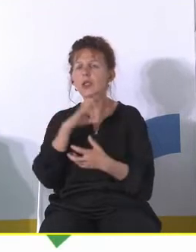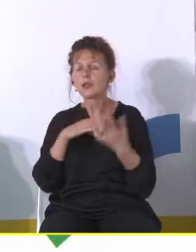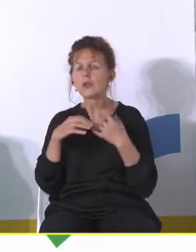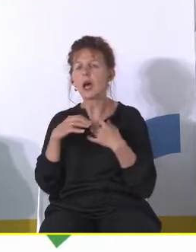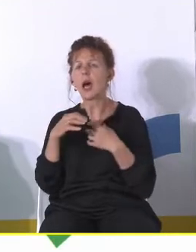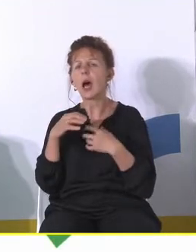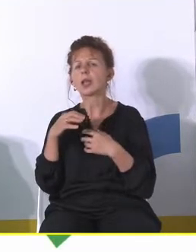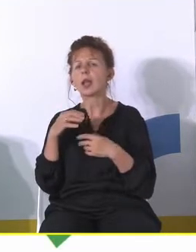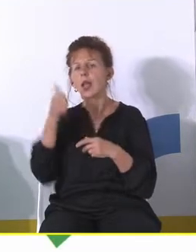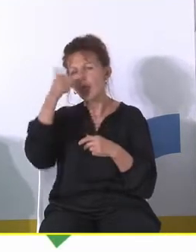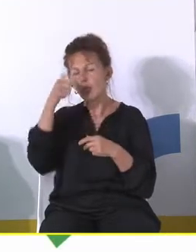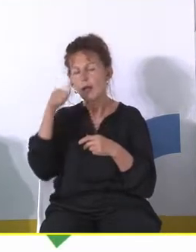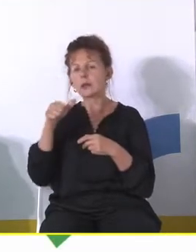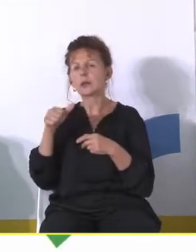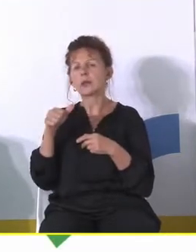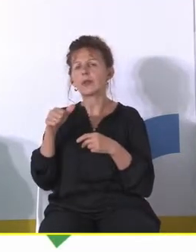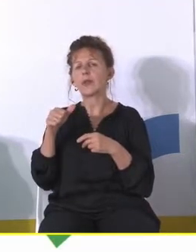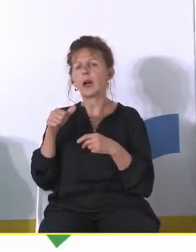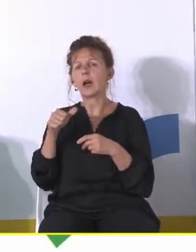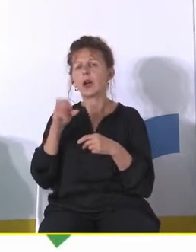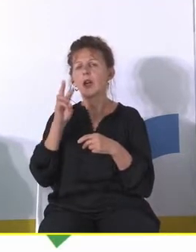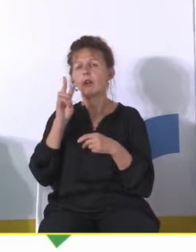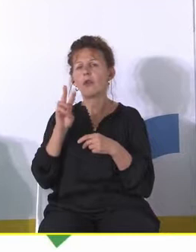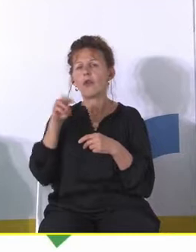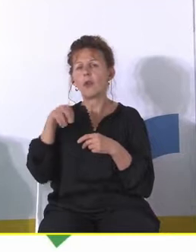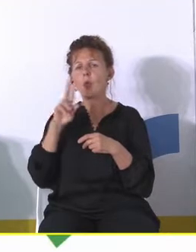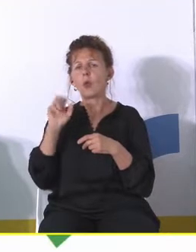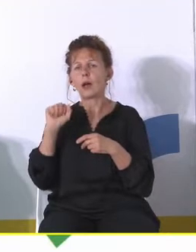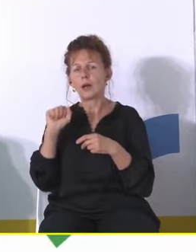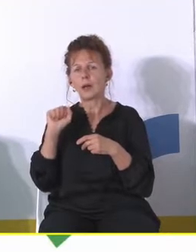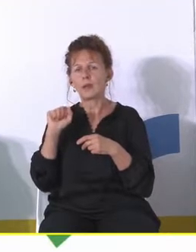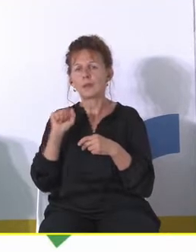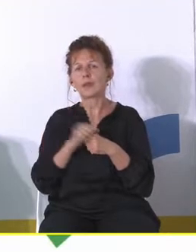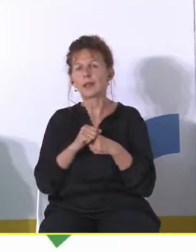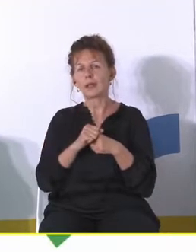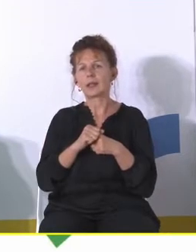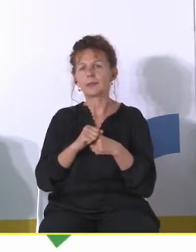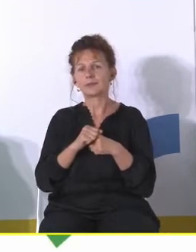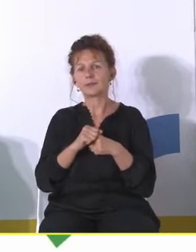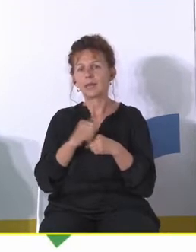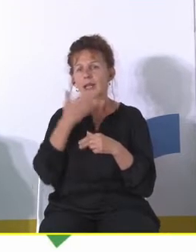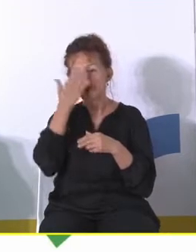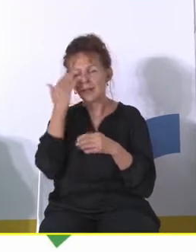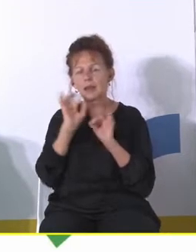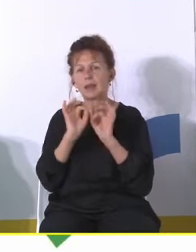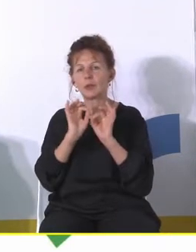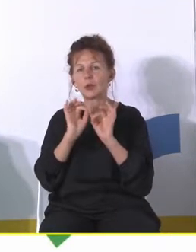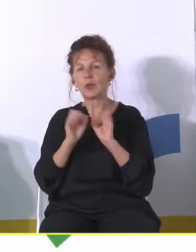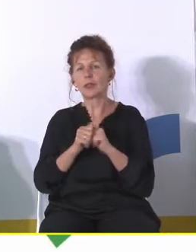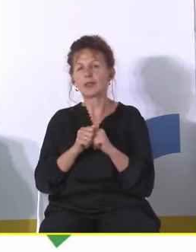takim określeniem WK czyli volatile, uncertain nie pamiętam co na C